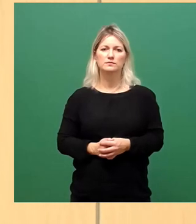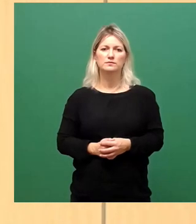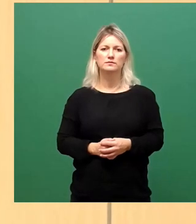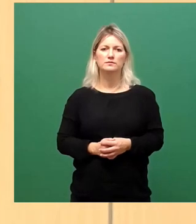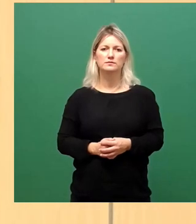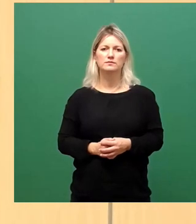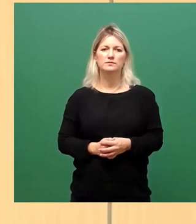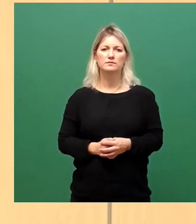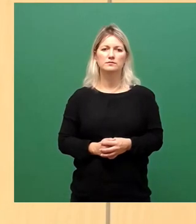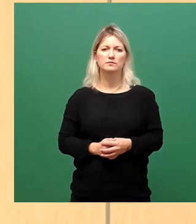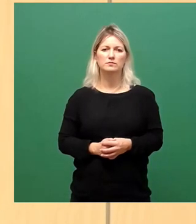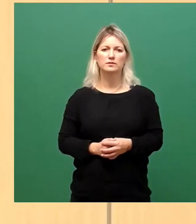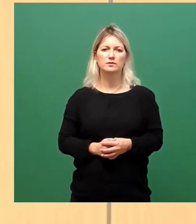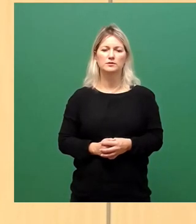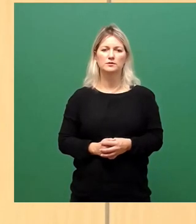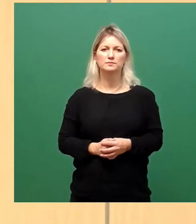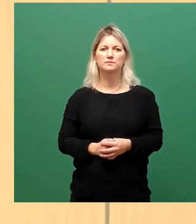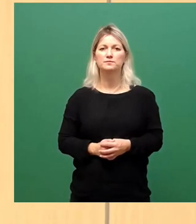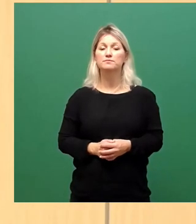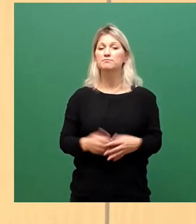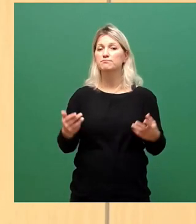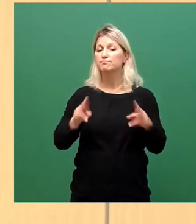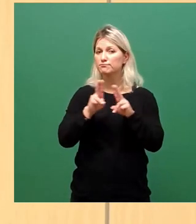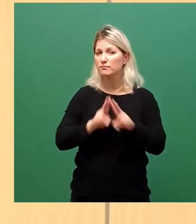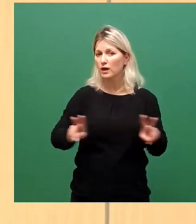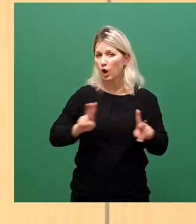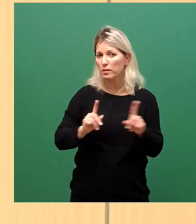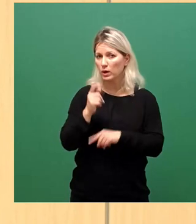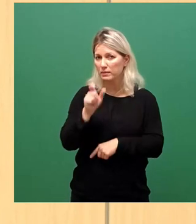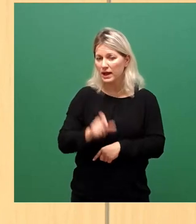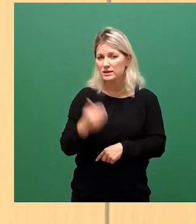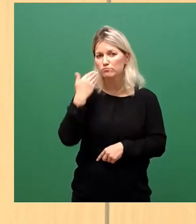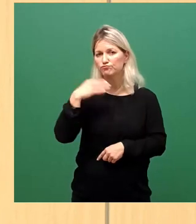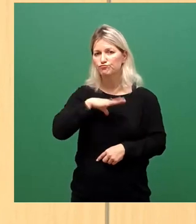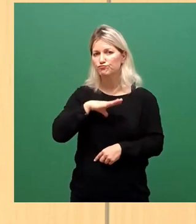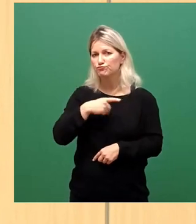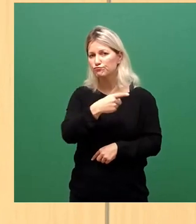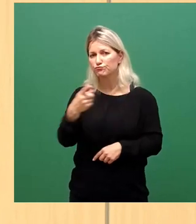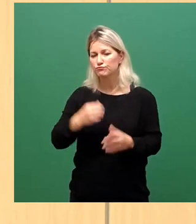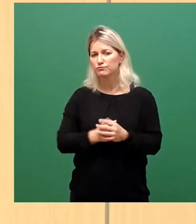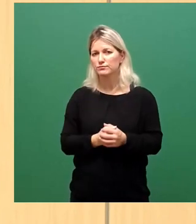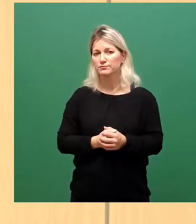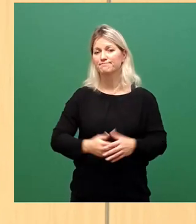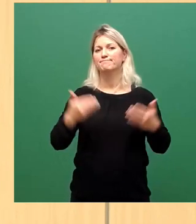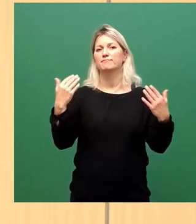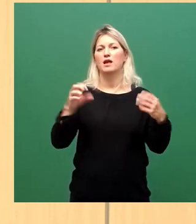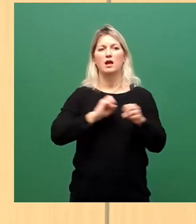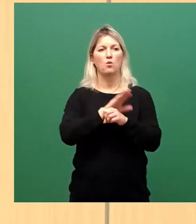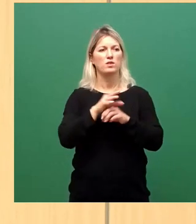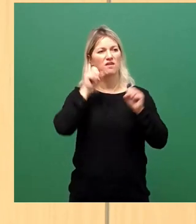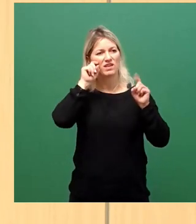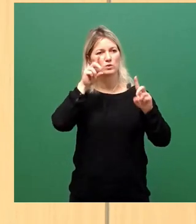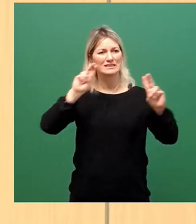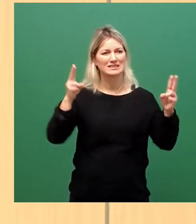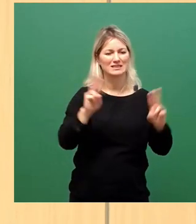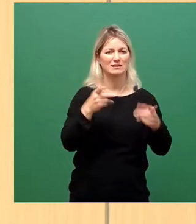Ja, sehr geehrter Herr Oberbürgermeister, liebe Kolleginnen und Kollegen. Coronavirus weiter eindämmen, Niedrig-Inzidenz-Strategie für